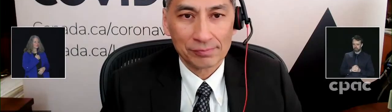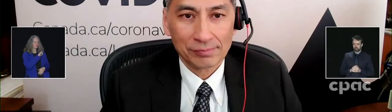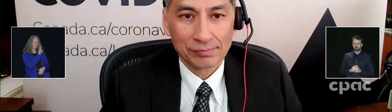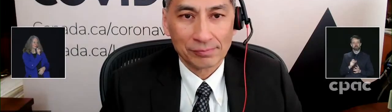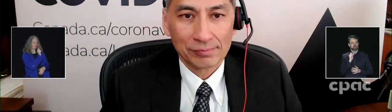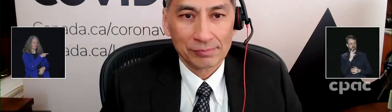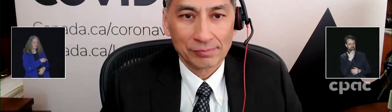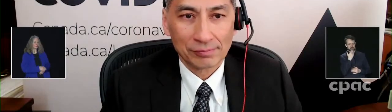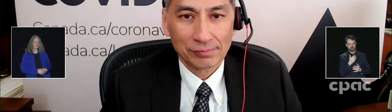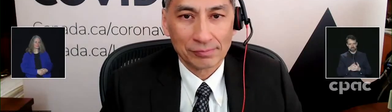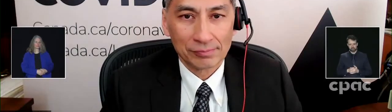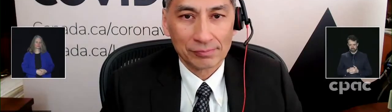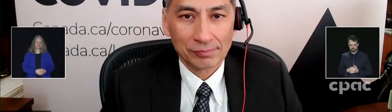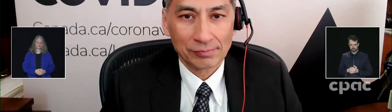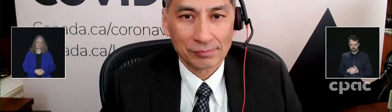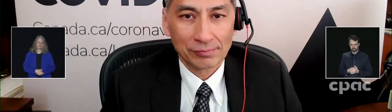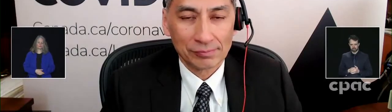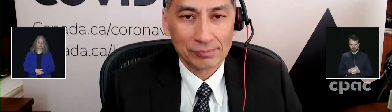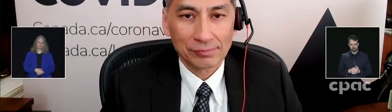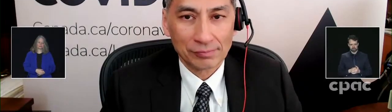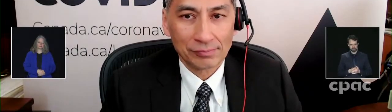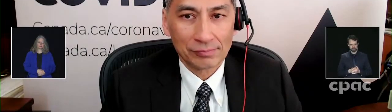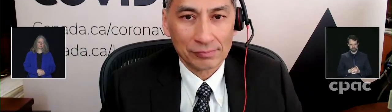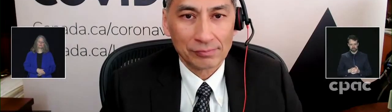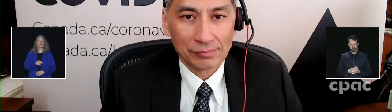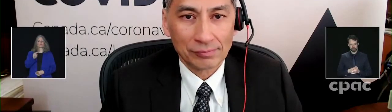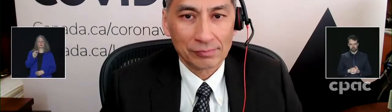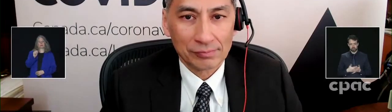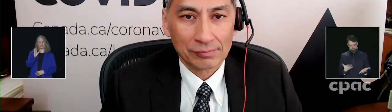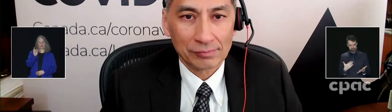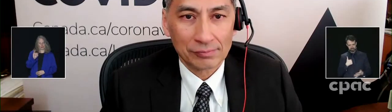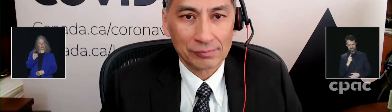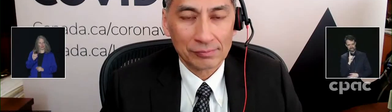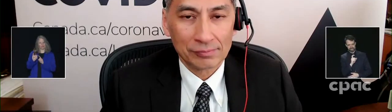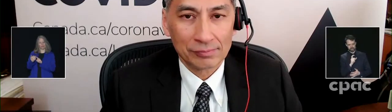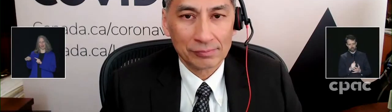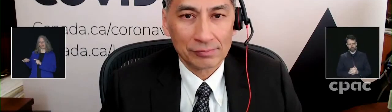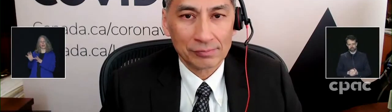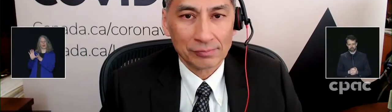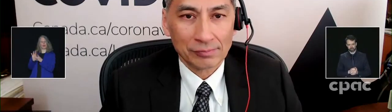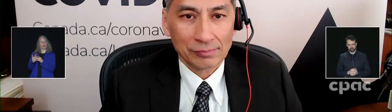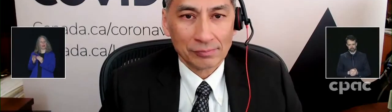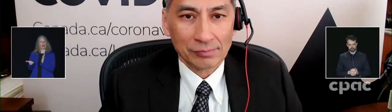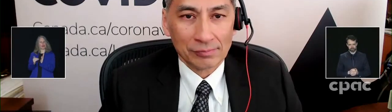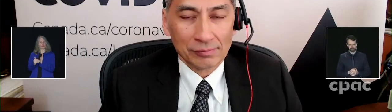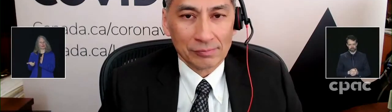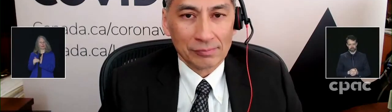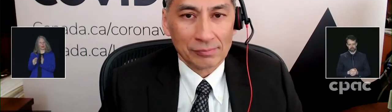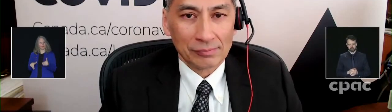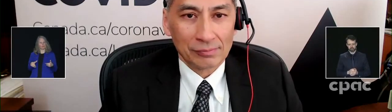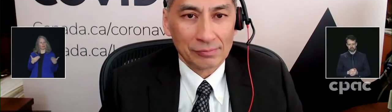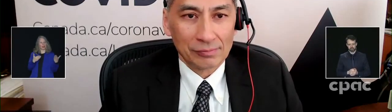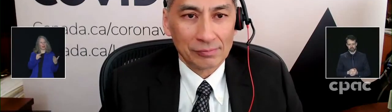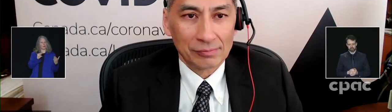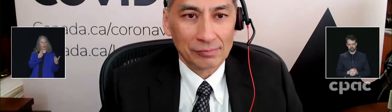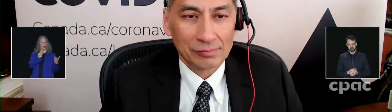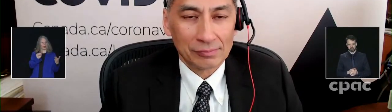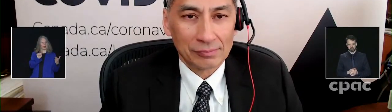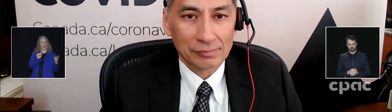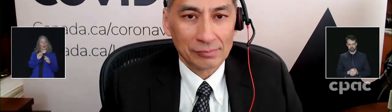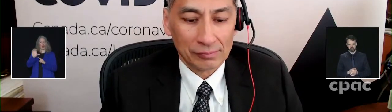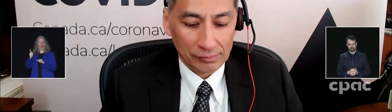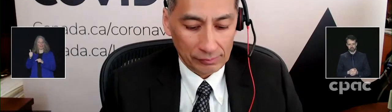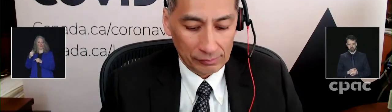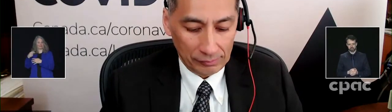Thanks, à tous. that they've consistently recommended an mRNA vaccine over the other types of